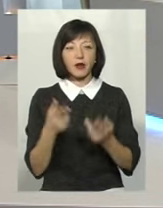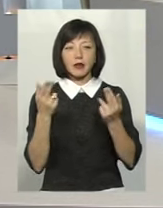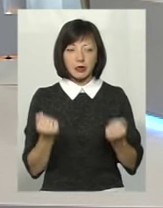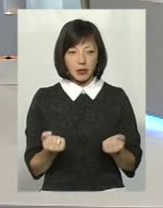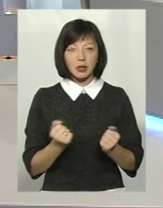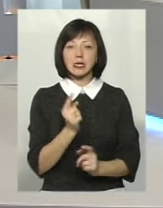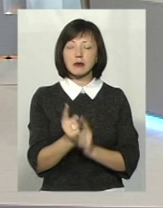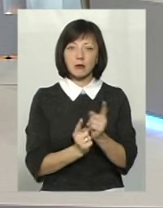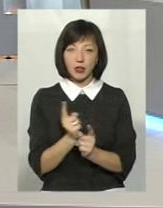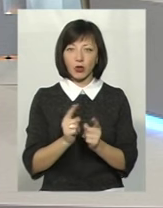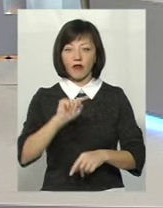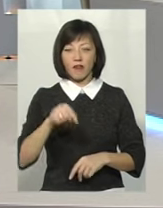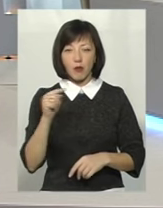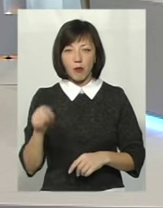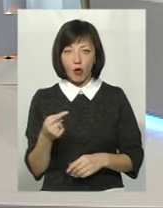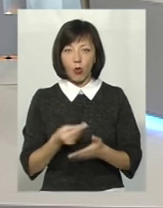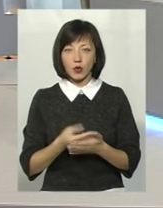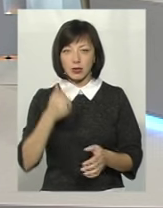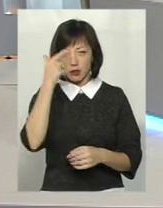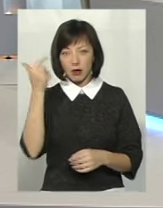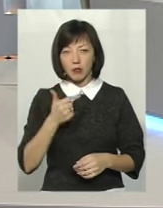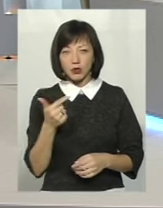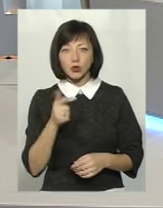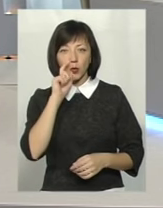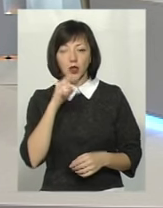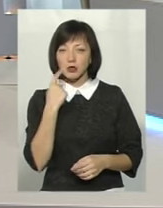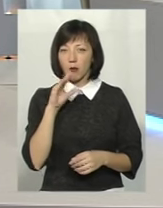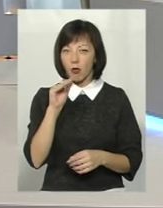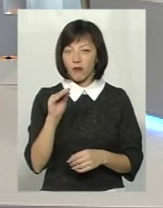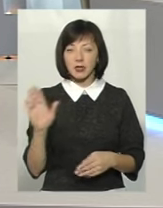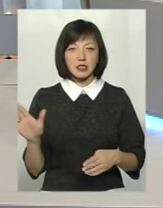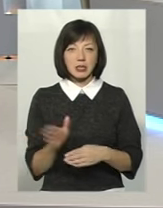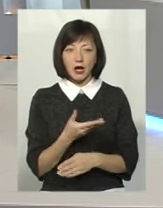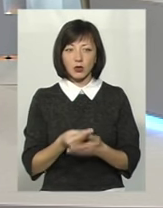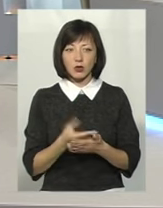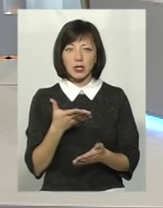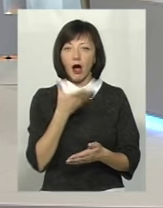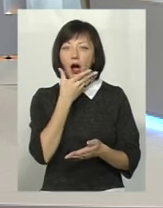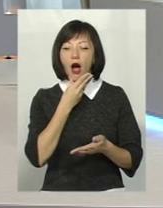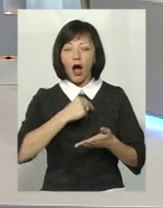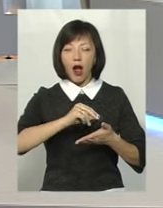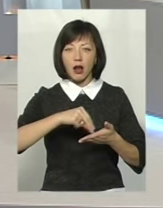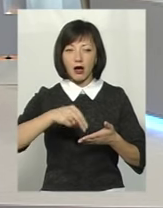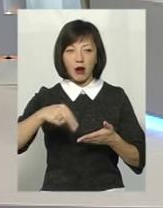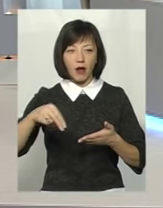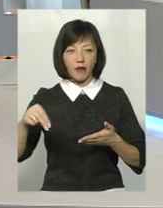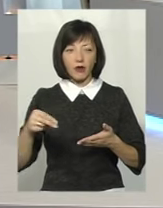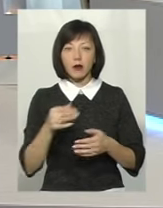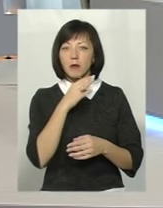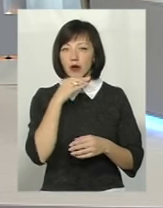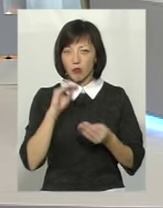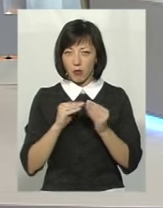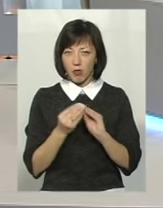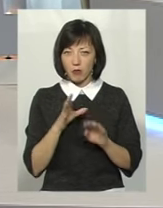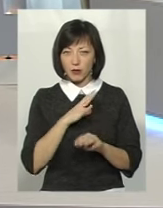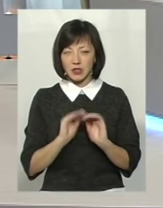Змінено вимоги норм оцінювання грамотності з української мови, знято оцінення каліграфії, що дуже було проблематично для багатьох дітей,